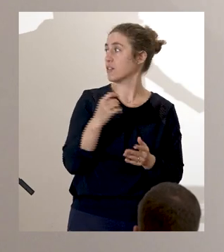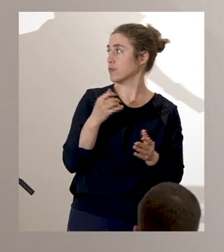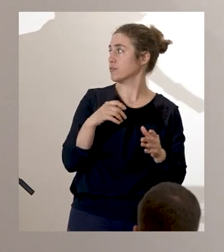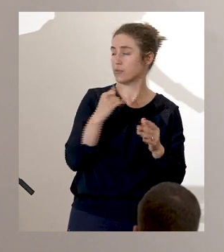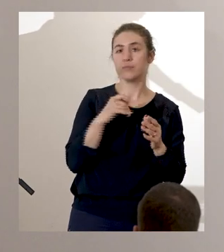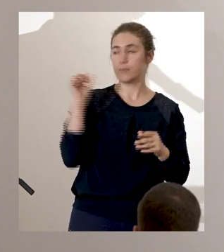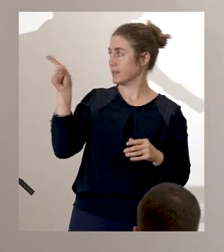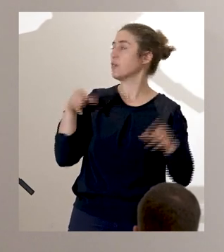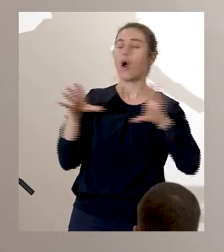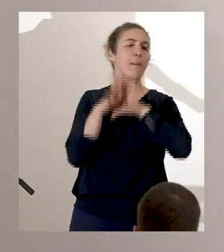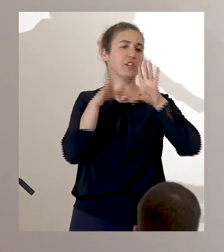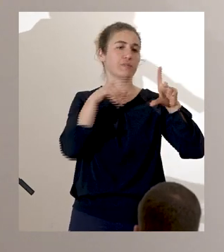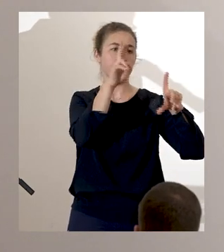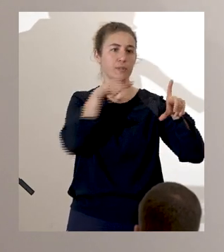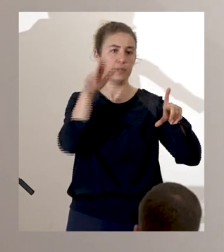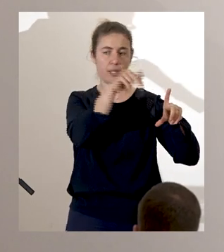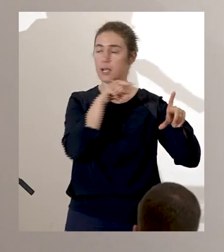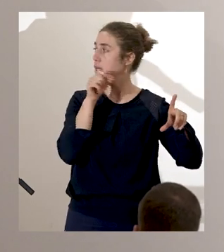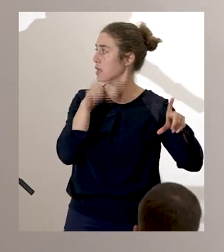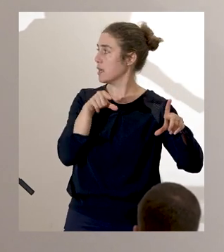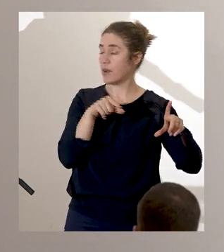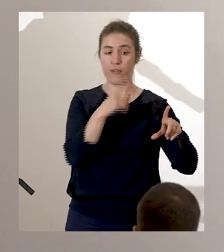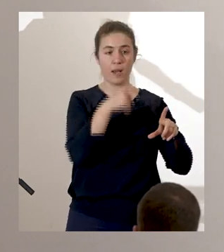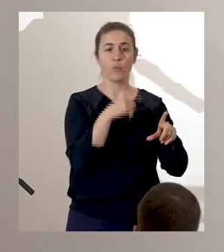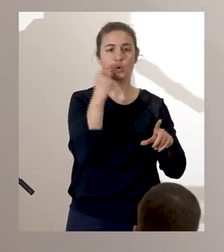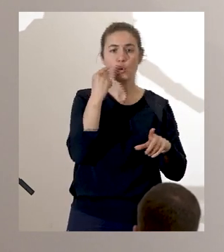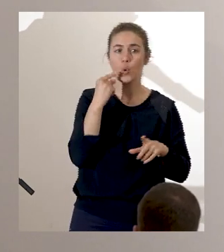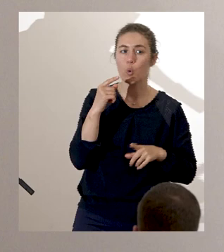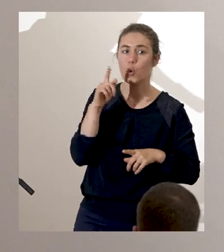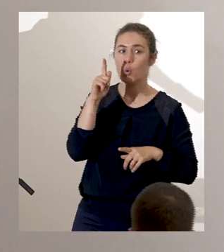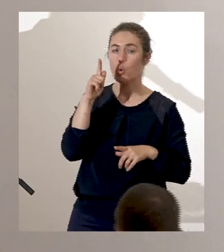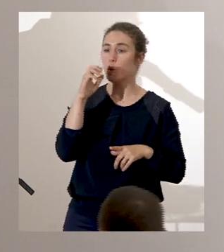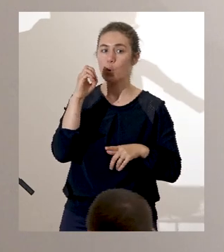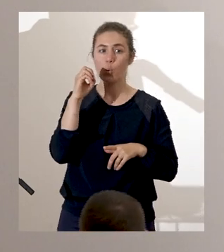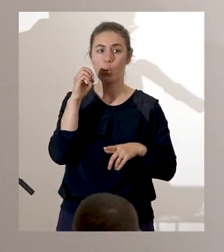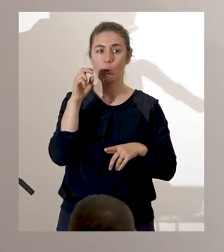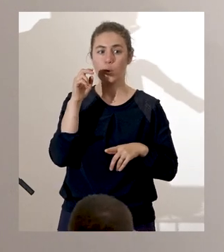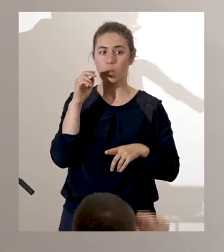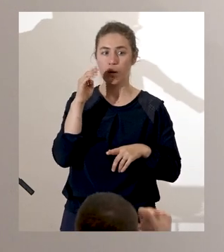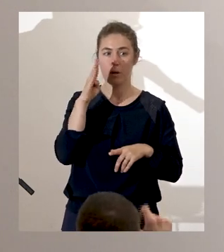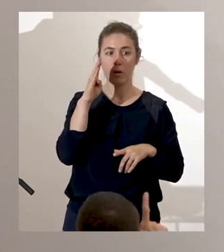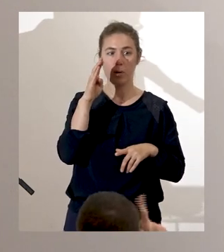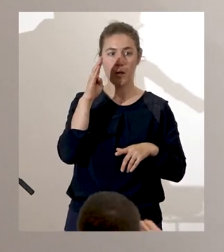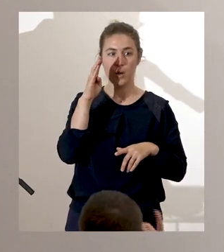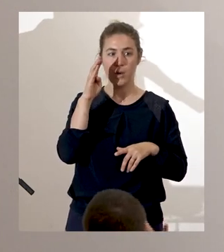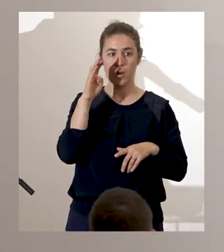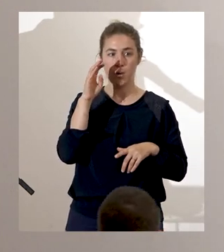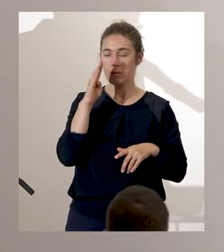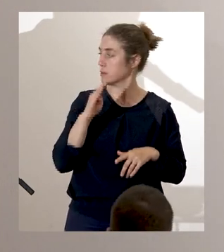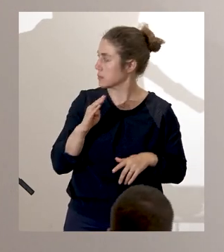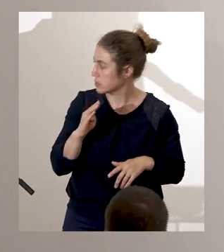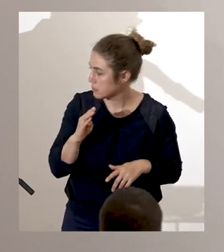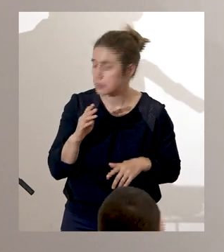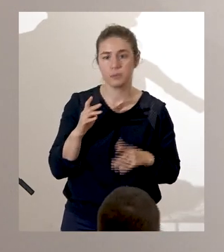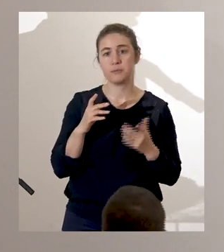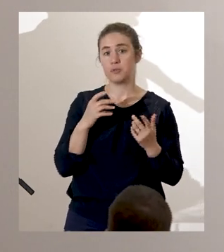Brugnass, un Italien établi en Angleterre. Elle représente la rencontre entre le chef des marrons de l